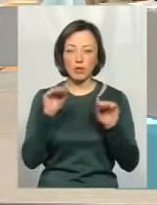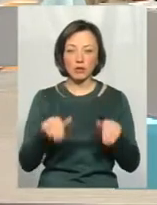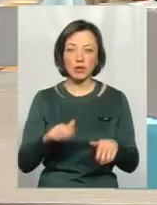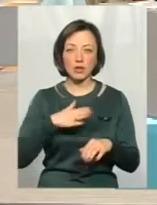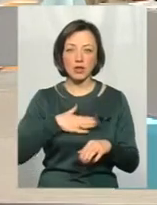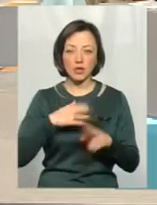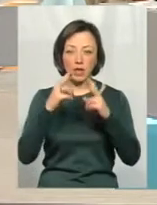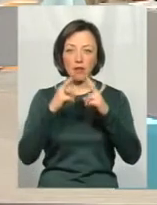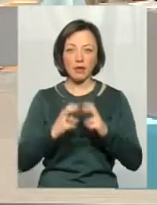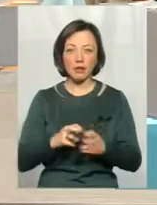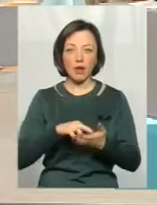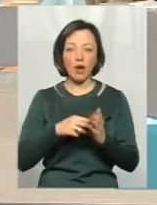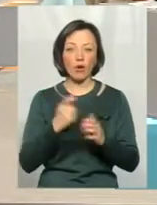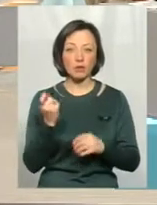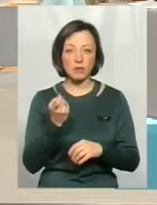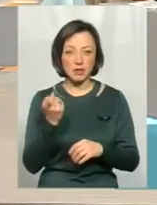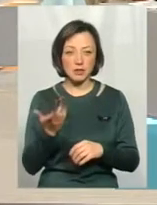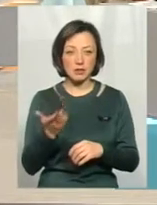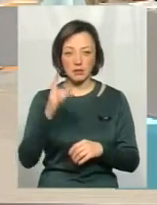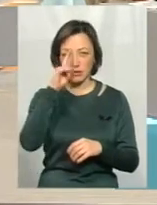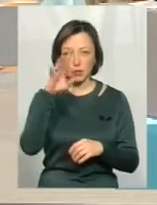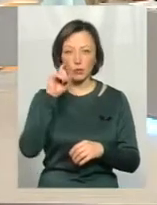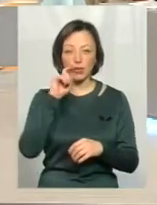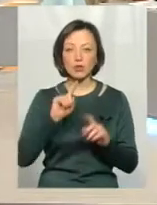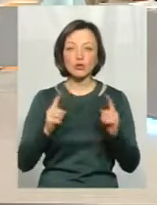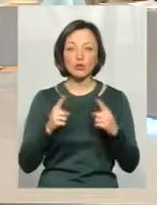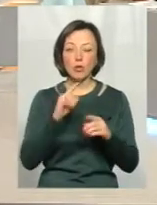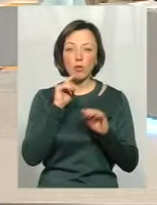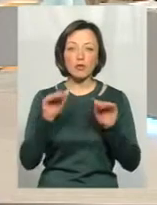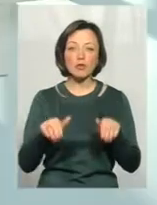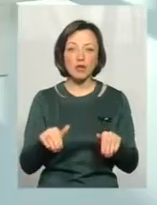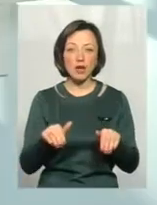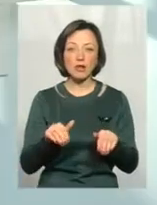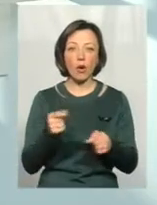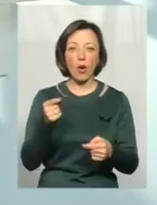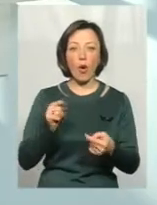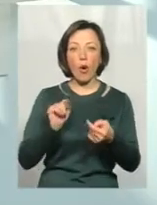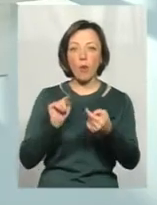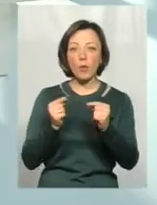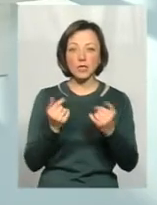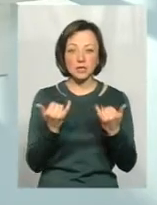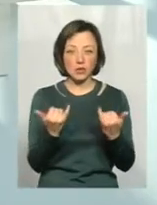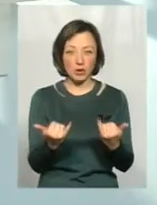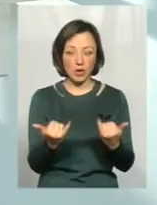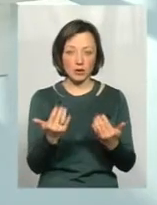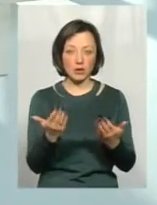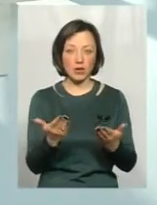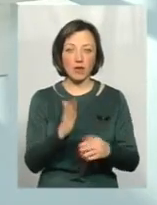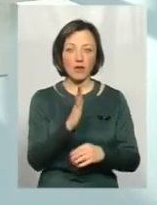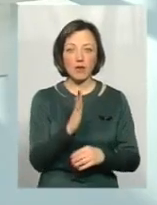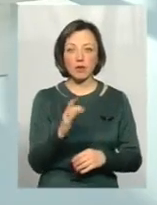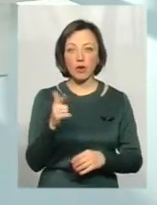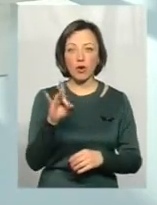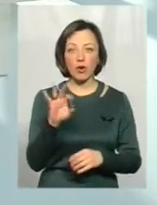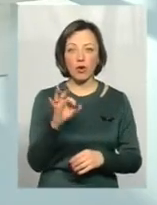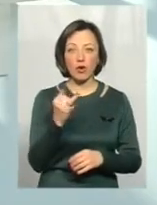аналітики економічні, економісти відомі українські, чому мовчать наші опозиціонери. От сьогодні Володимир Гройсман